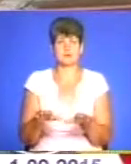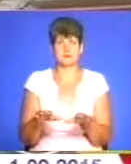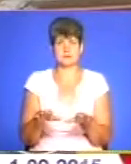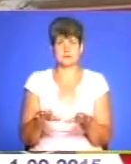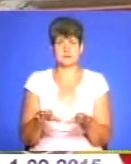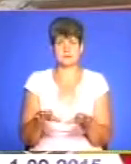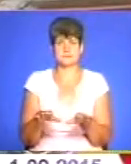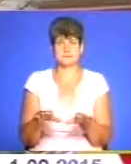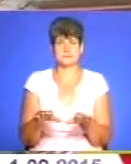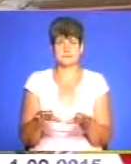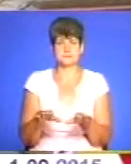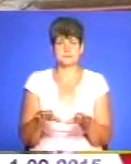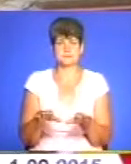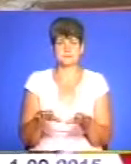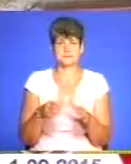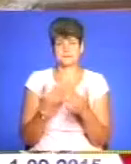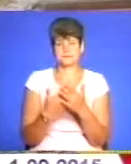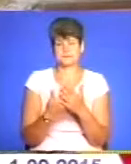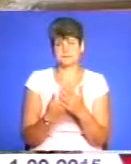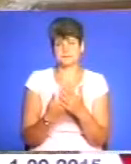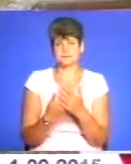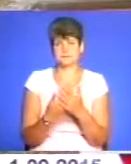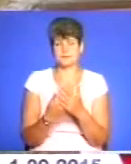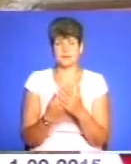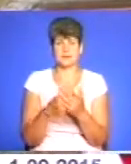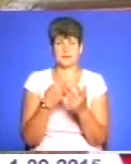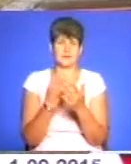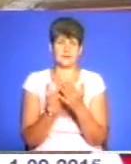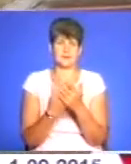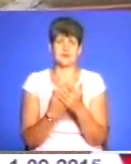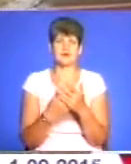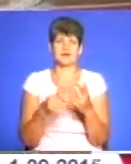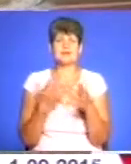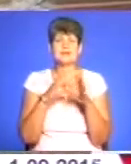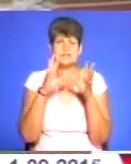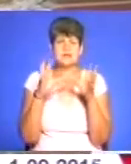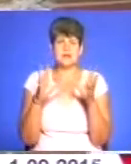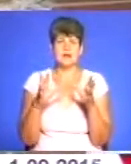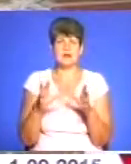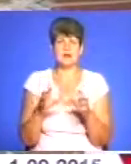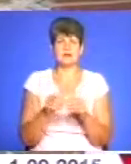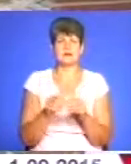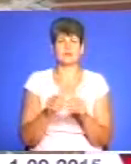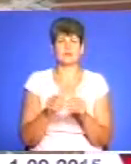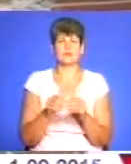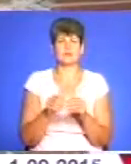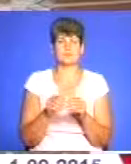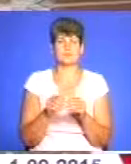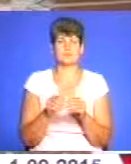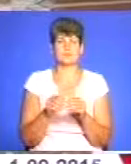образному плані на символах. У загальному пляма